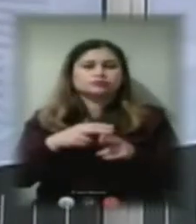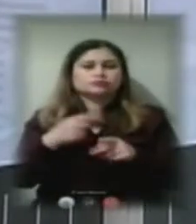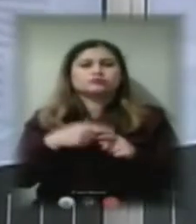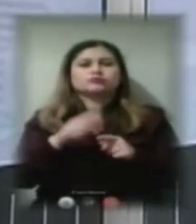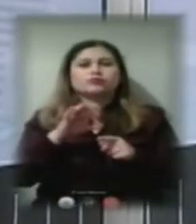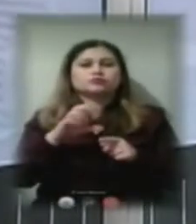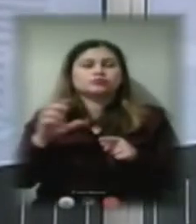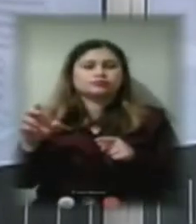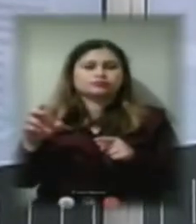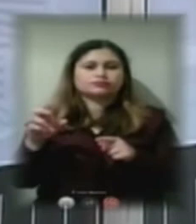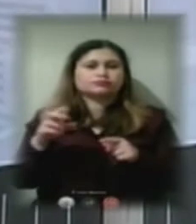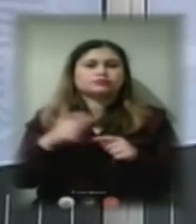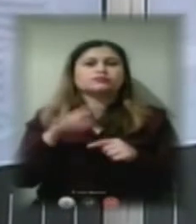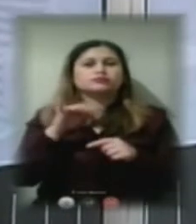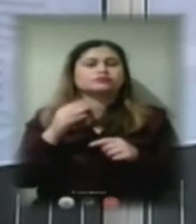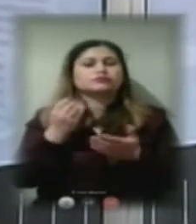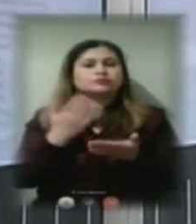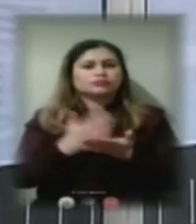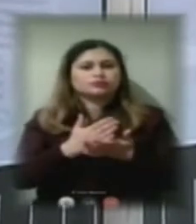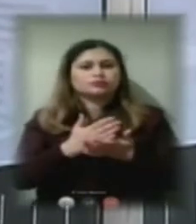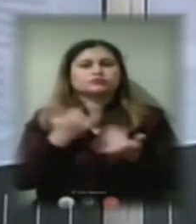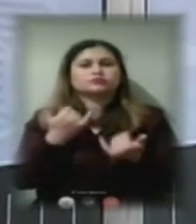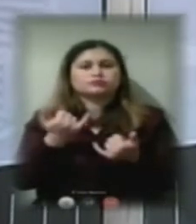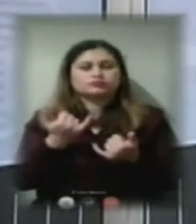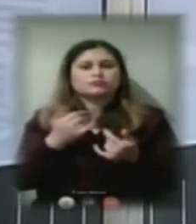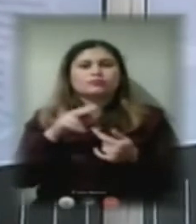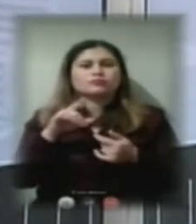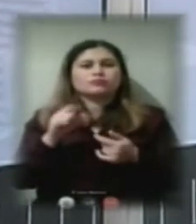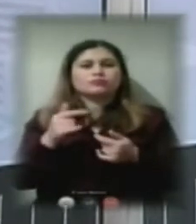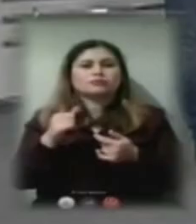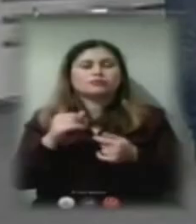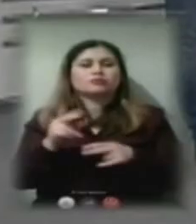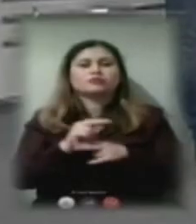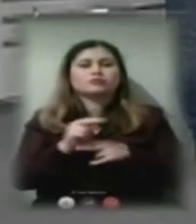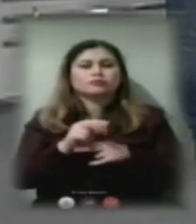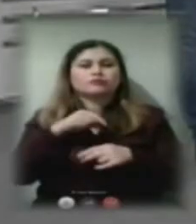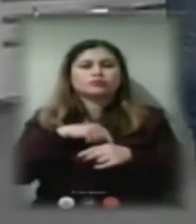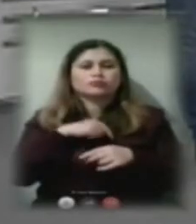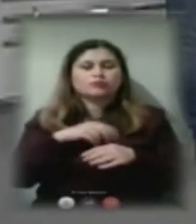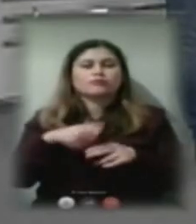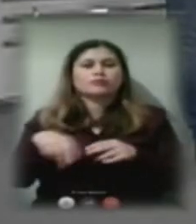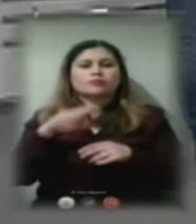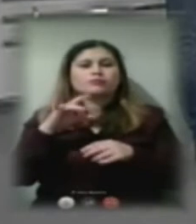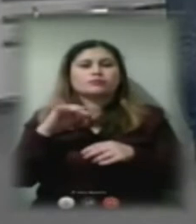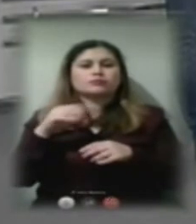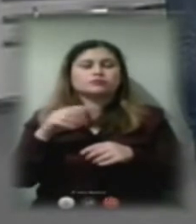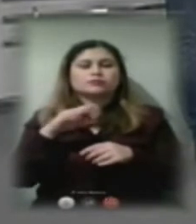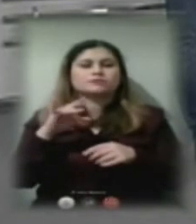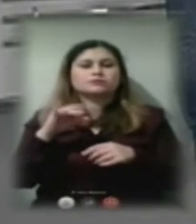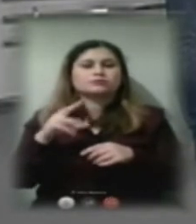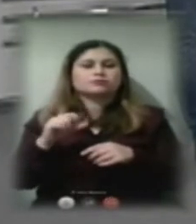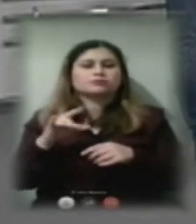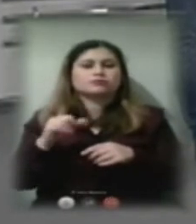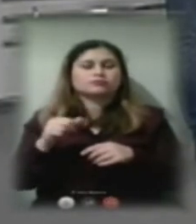чи є сьогодні програма по ремонту внутрішньобудинкових мереж якась міська, де можна за рахунок